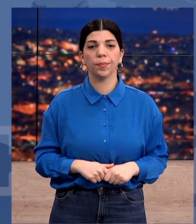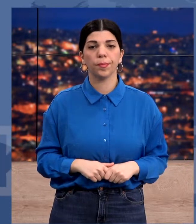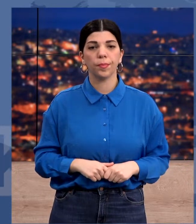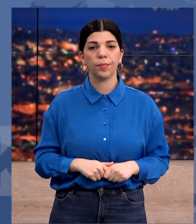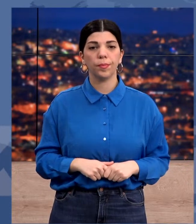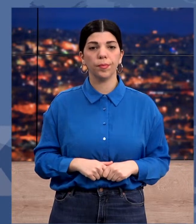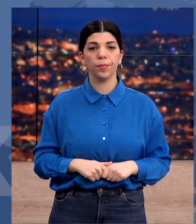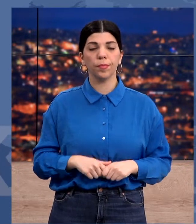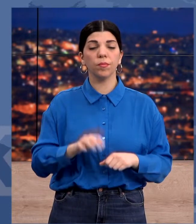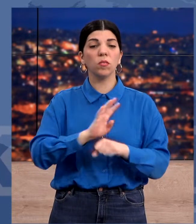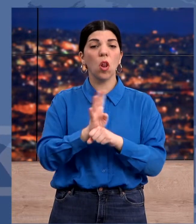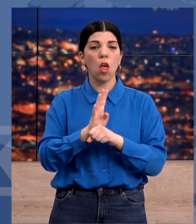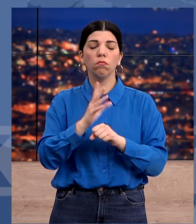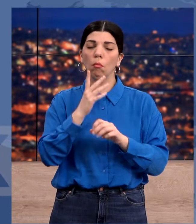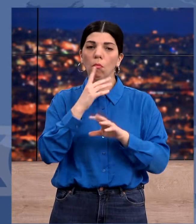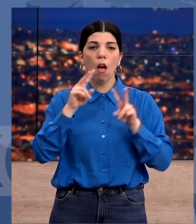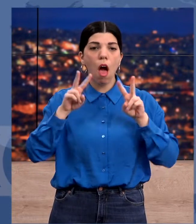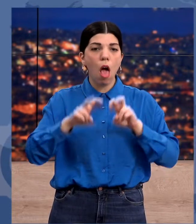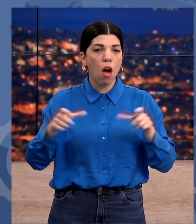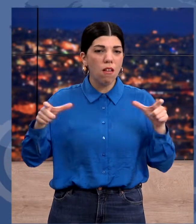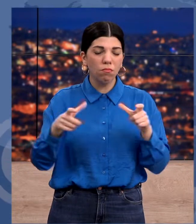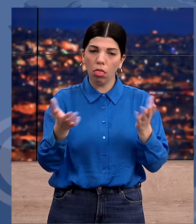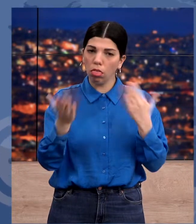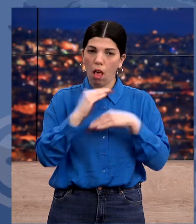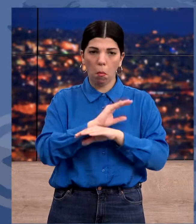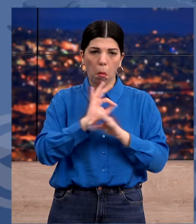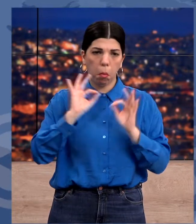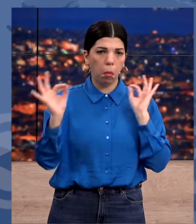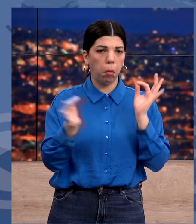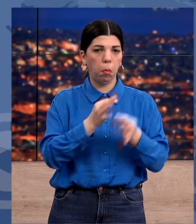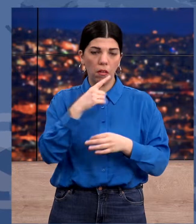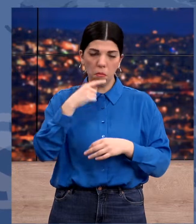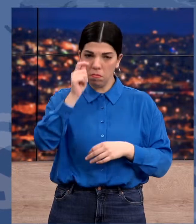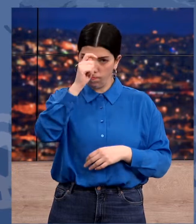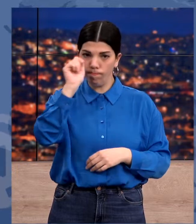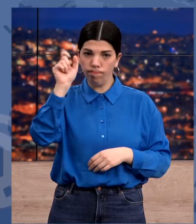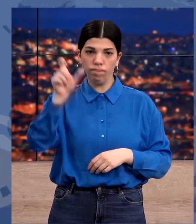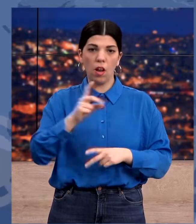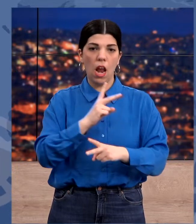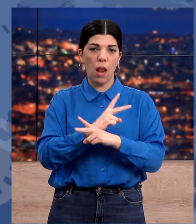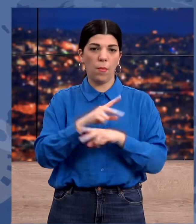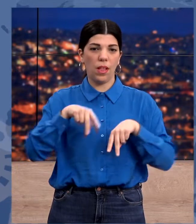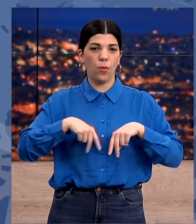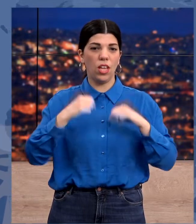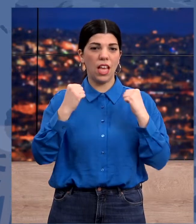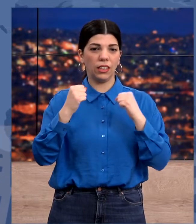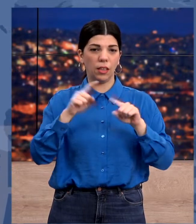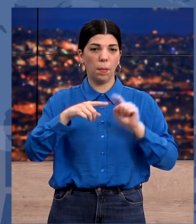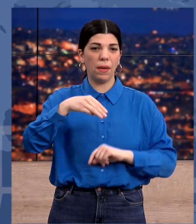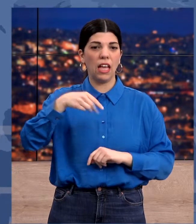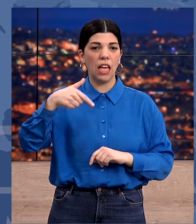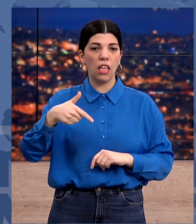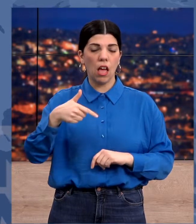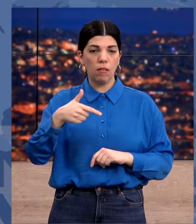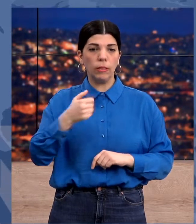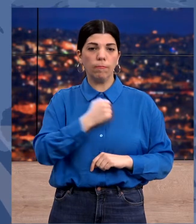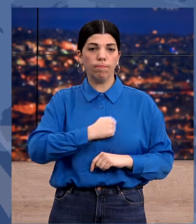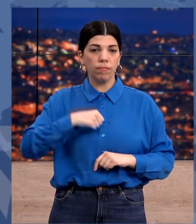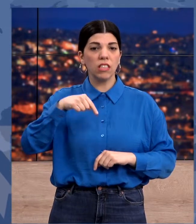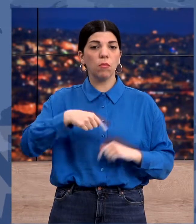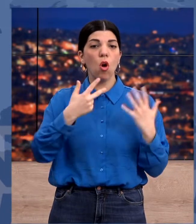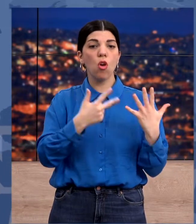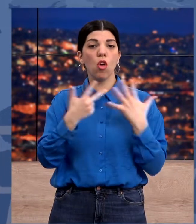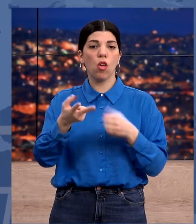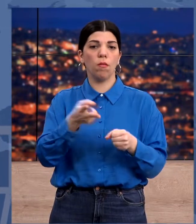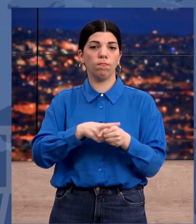Εκτός ελέγχου, εξακολουθεί να βρίσκεται η πανδημία όπως παραδέκτηκε η αναπληρώτρη Υπουργός Υγείας Μίνα Γκάγκα. Σήμερα είχαμε